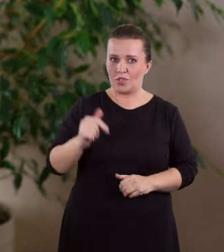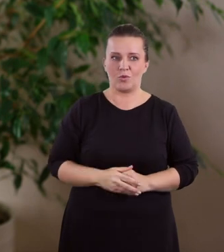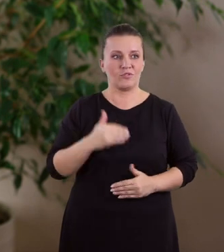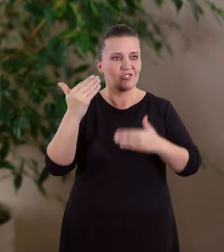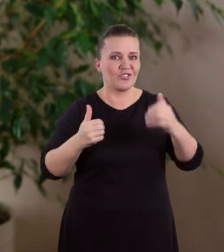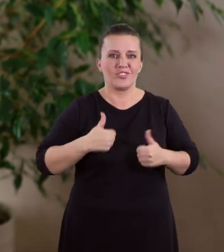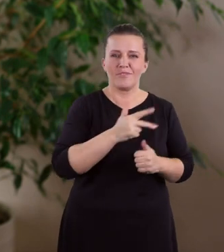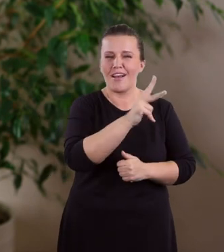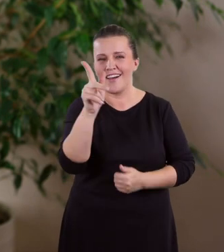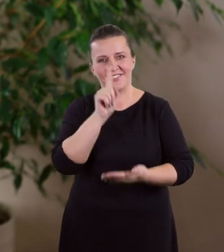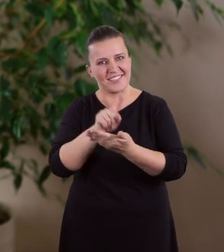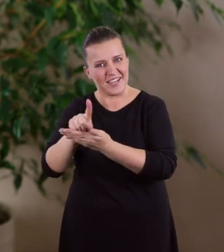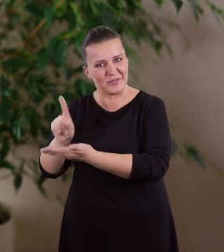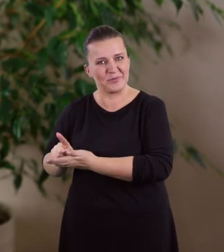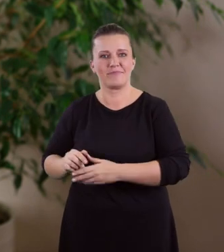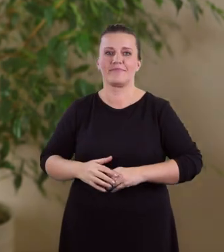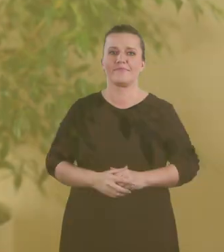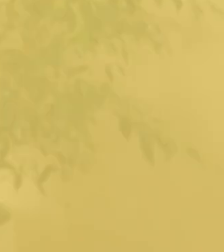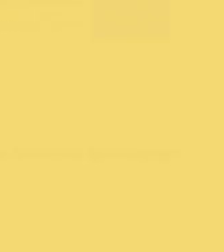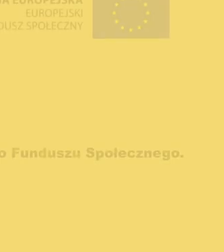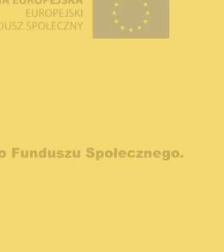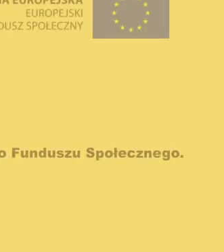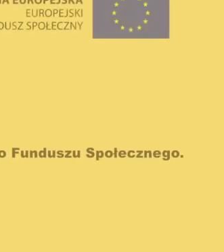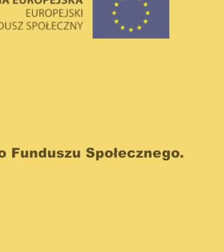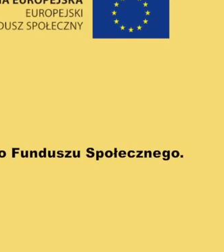Życzę Wam, żebyście wszyscy ten egzamin dojrzałości zdali.